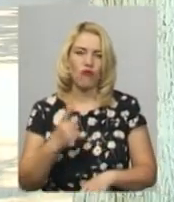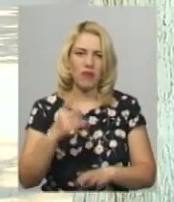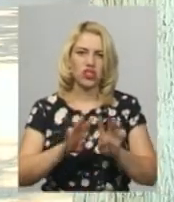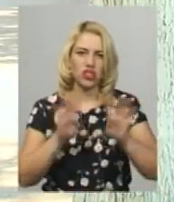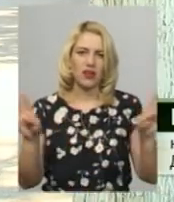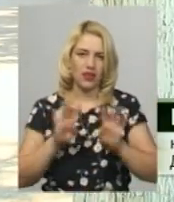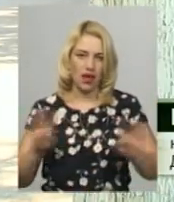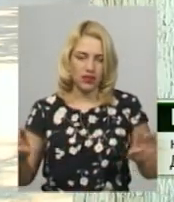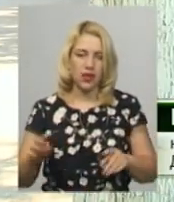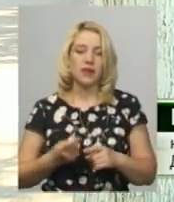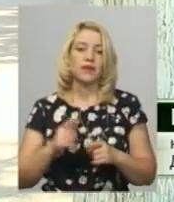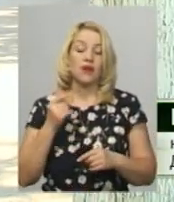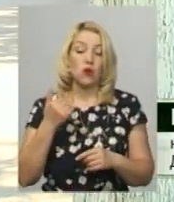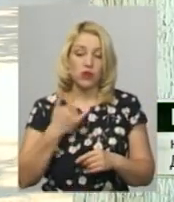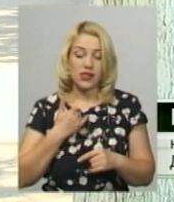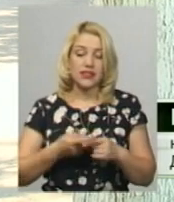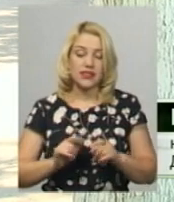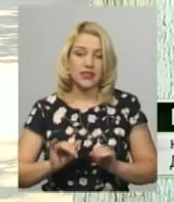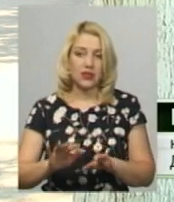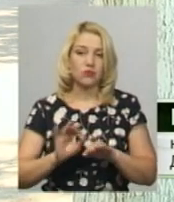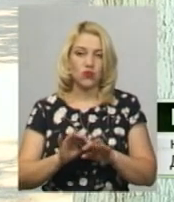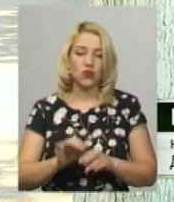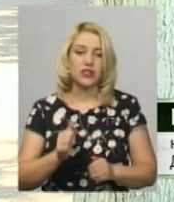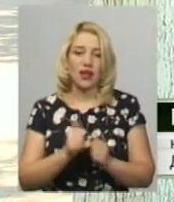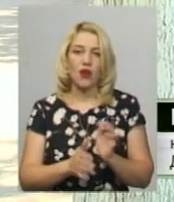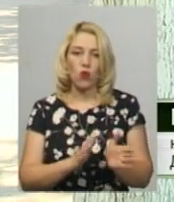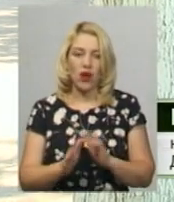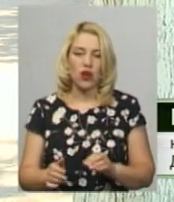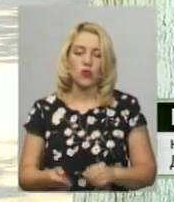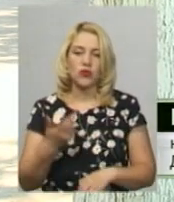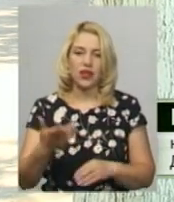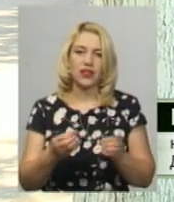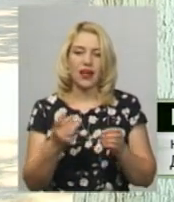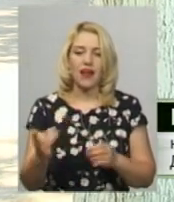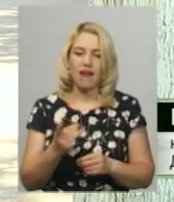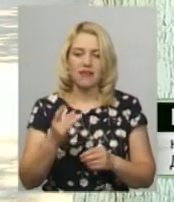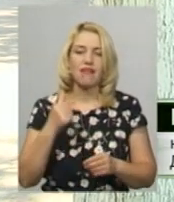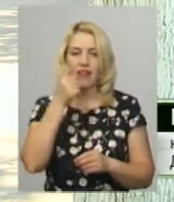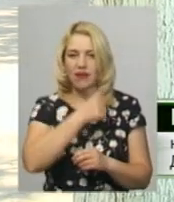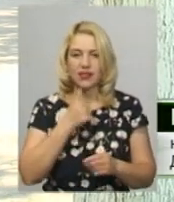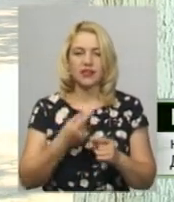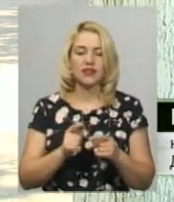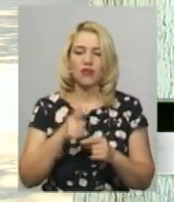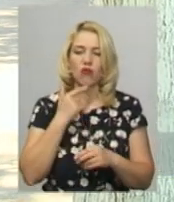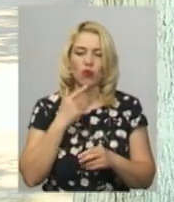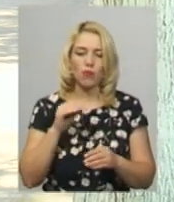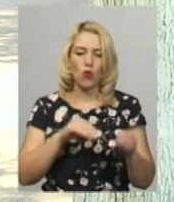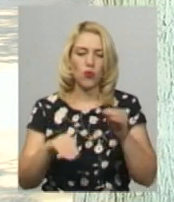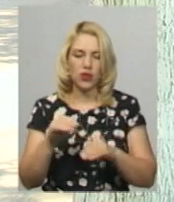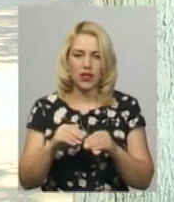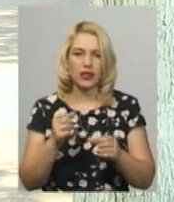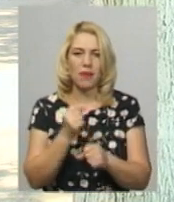Захід. В нас це проводиться регулярно подекілька разів на рік. Вся кров, її компоненти переробки